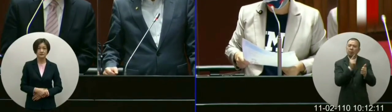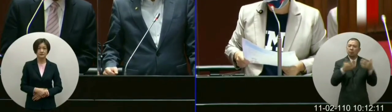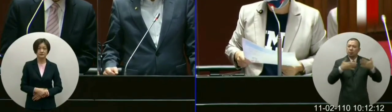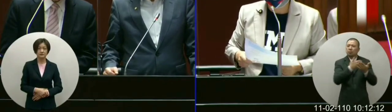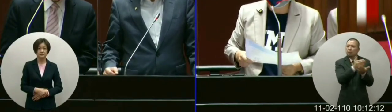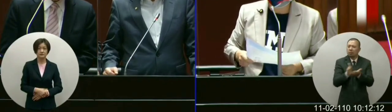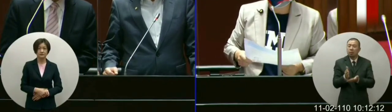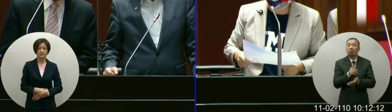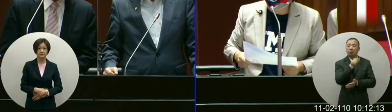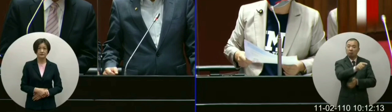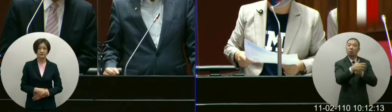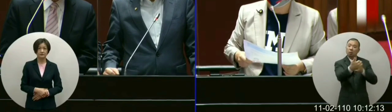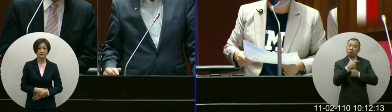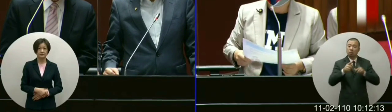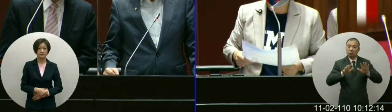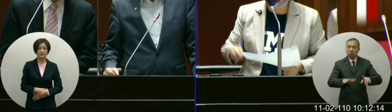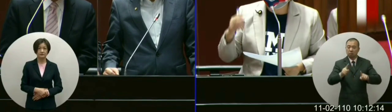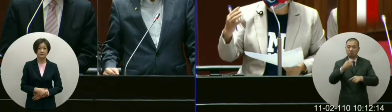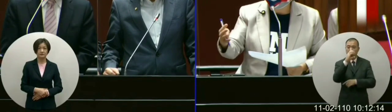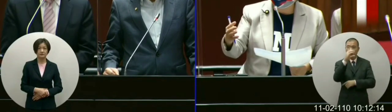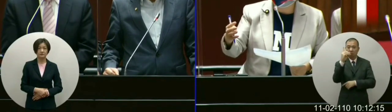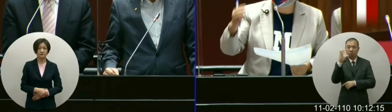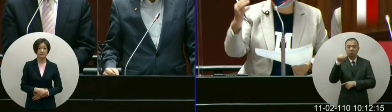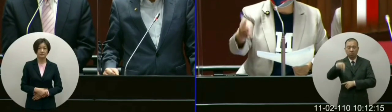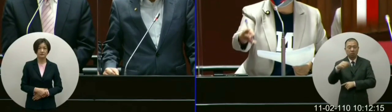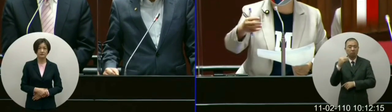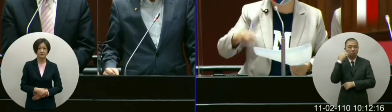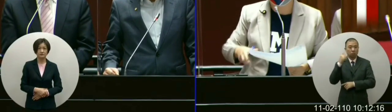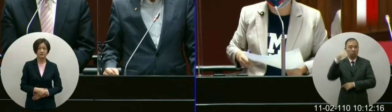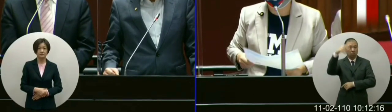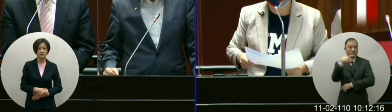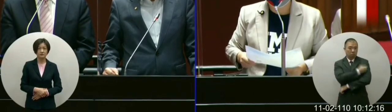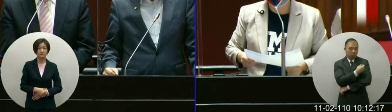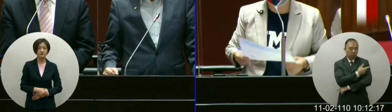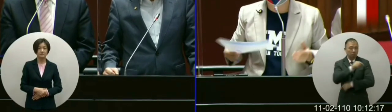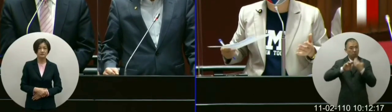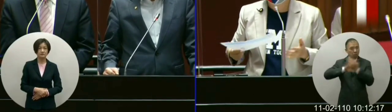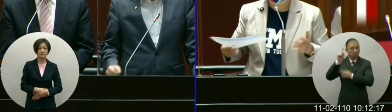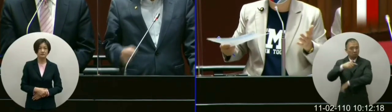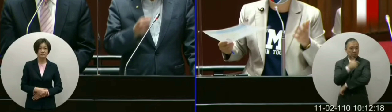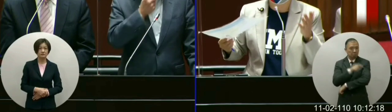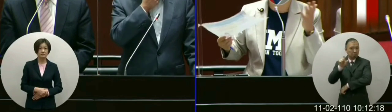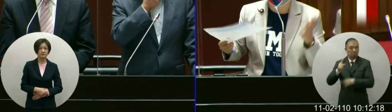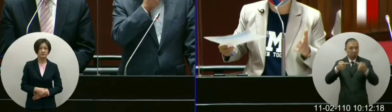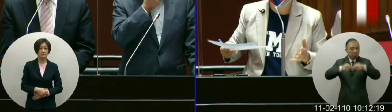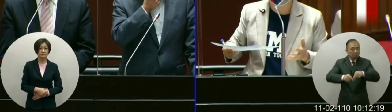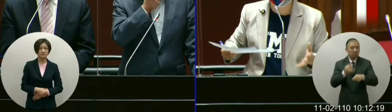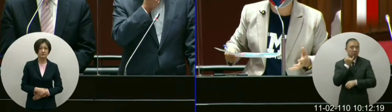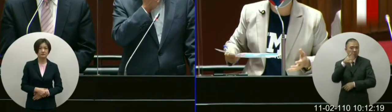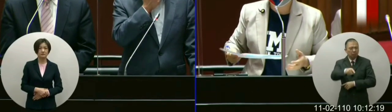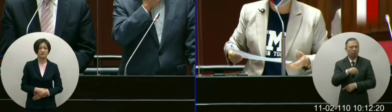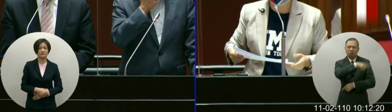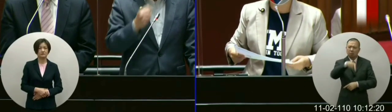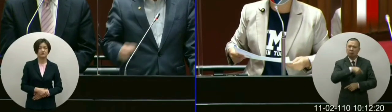会问现在CDC到底我们现在打高端的能不能再混打其他现在人民有一点茫然